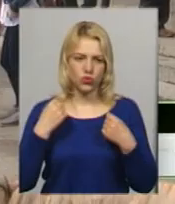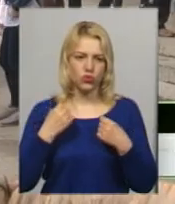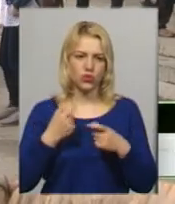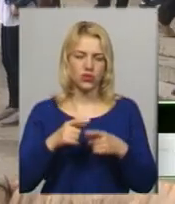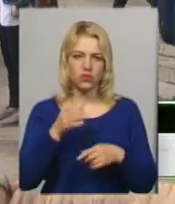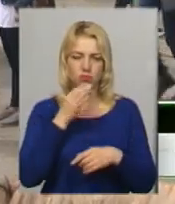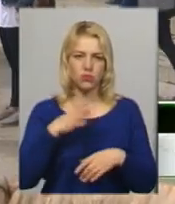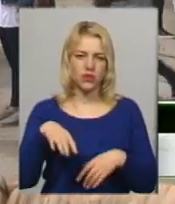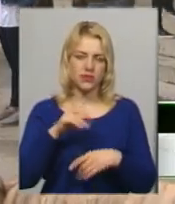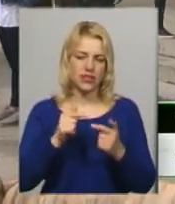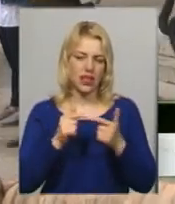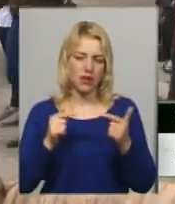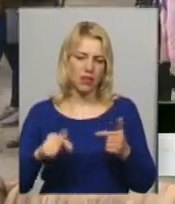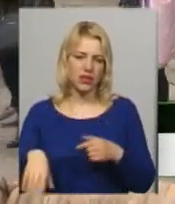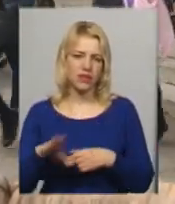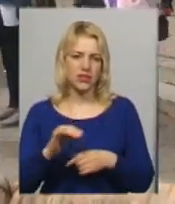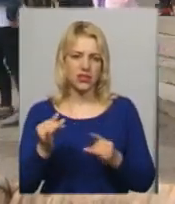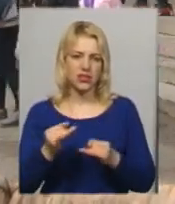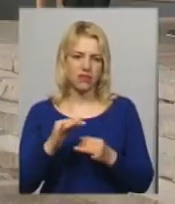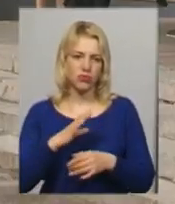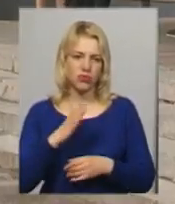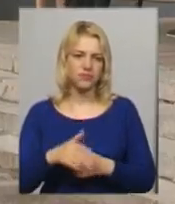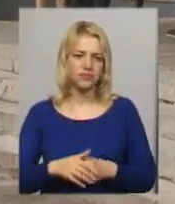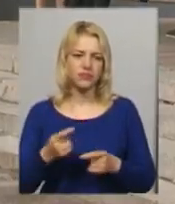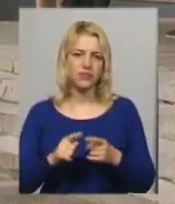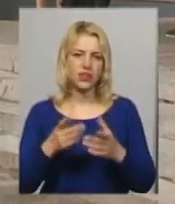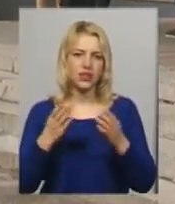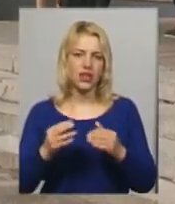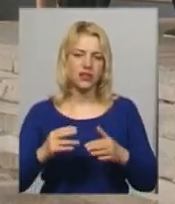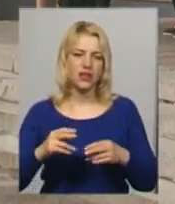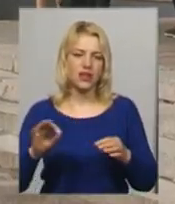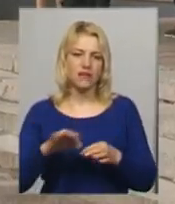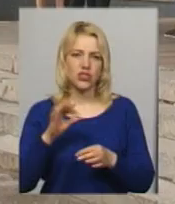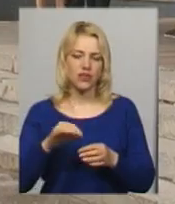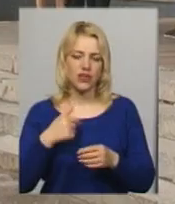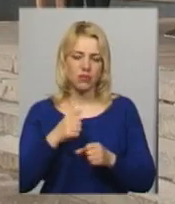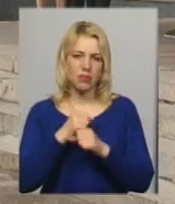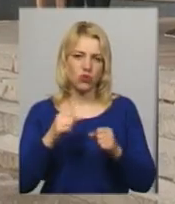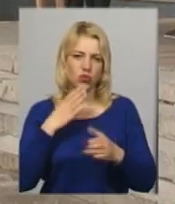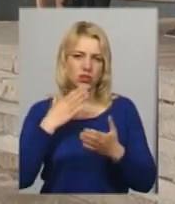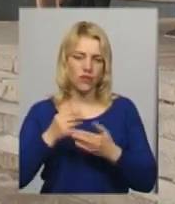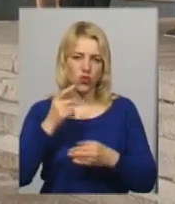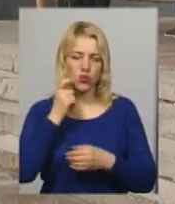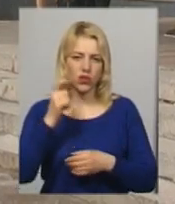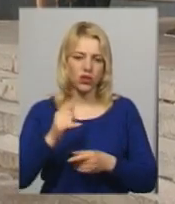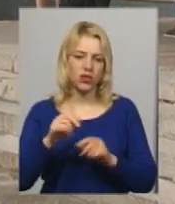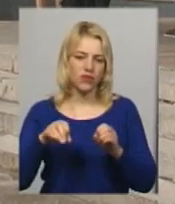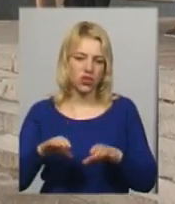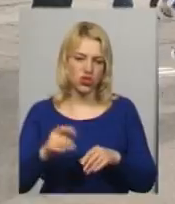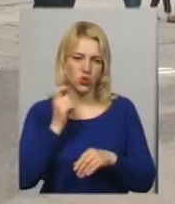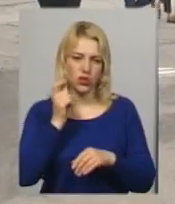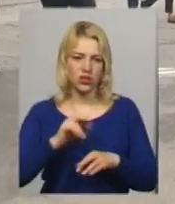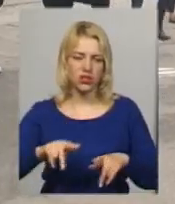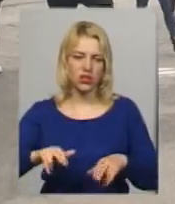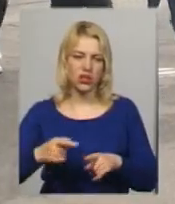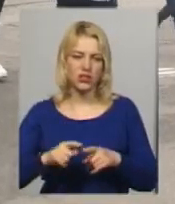сподобались всі елементи, всі елементи були дуже цікавими. Це день вишиванки, все-таки ми патріоти своєї країни, і ми вирішили саме українські танці.